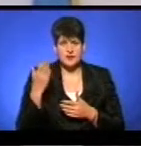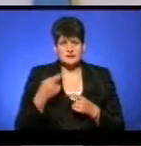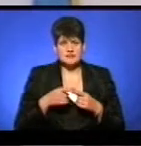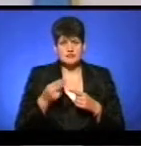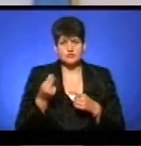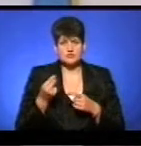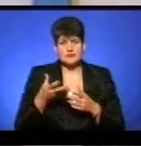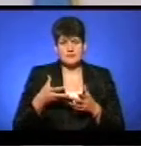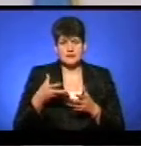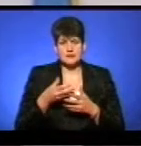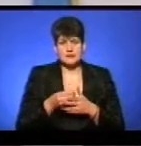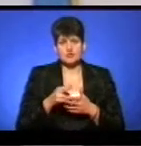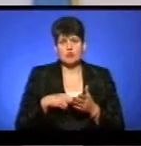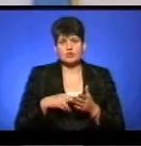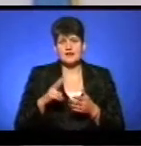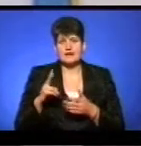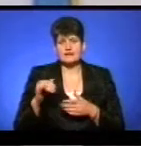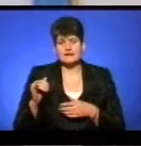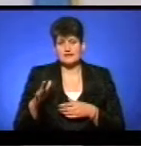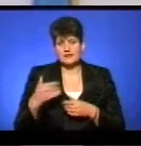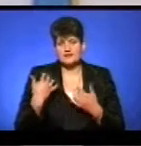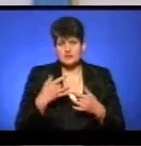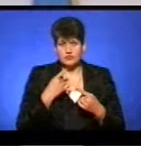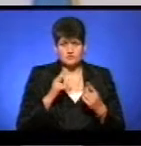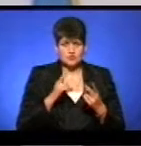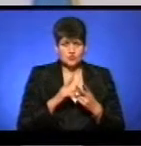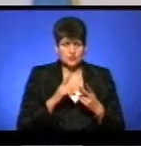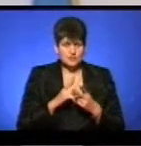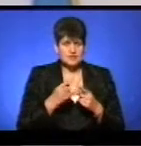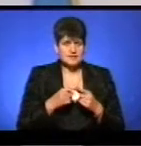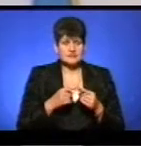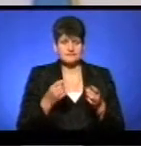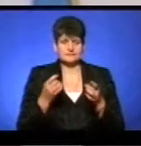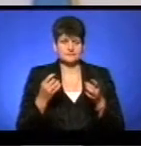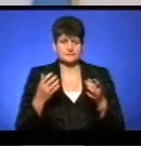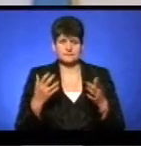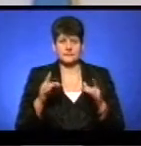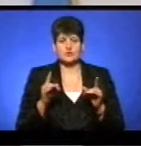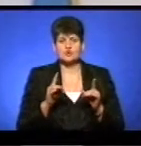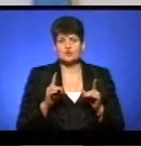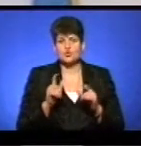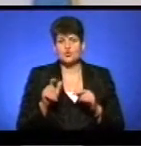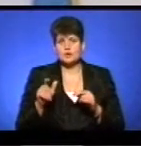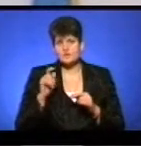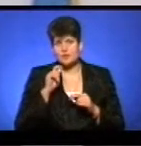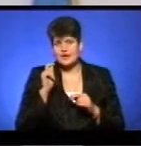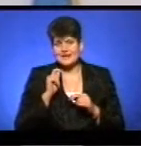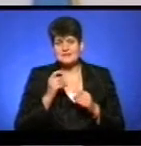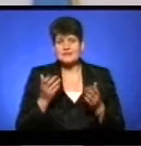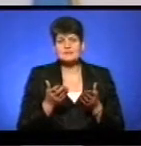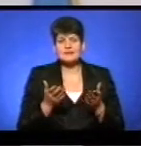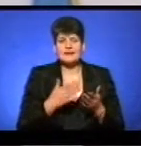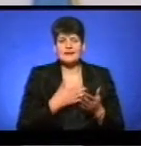платників податків. Тому, як я і казав сьогодні в зустрічі, дуже символічно, що людям, українцям, які